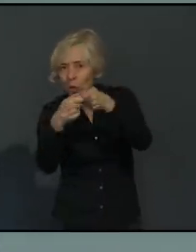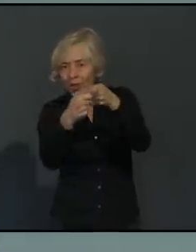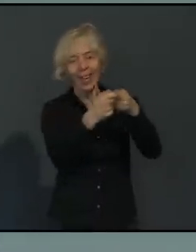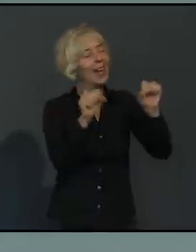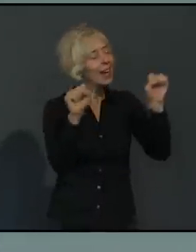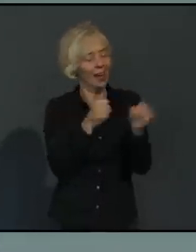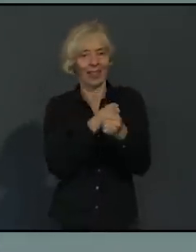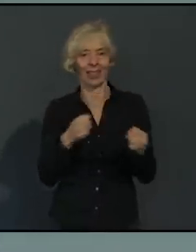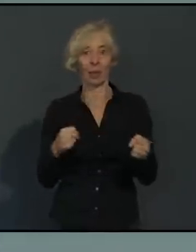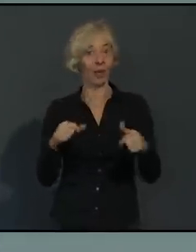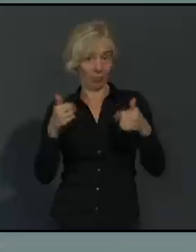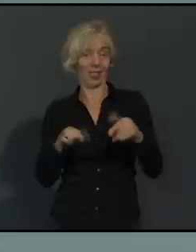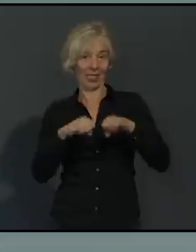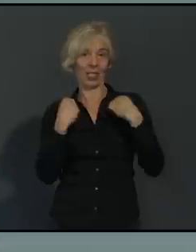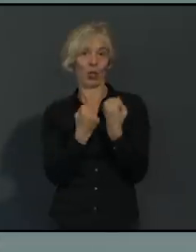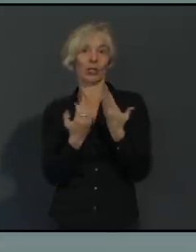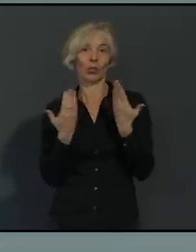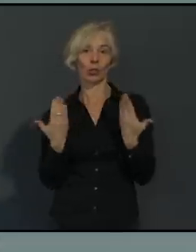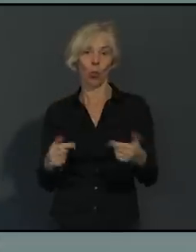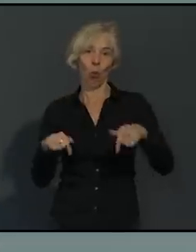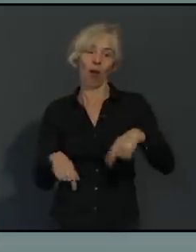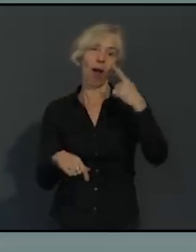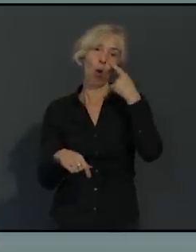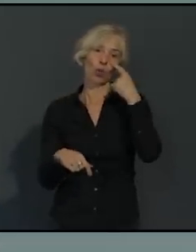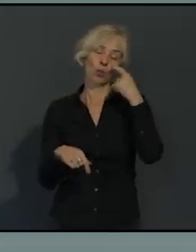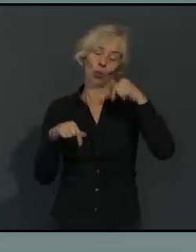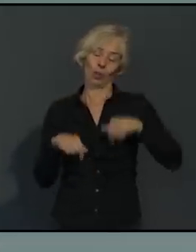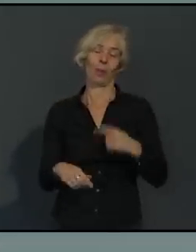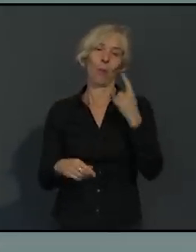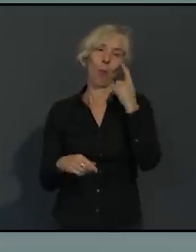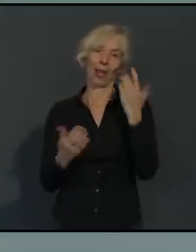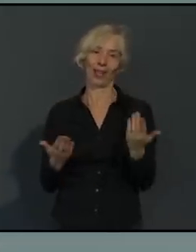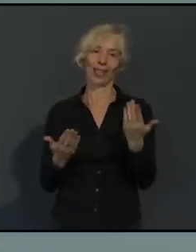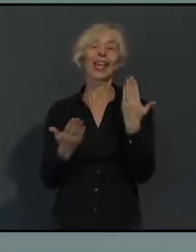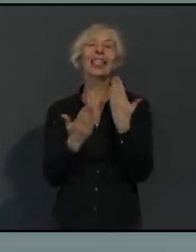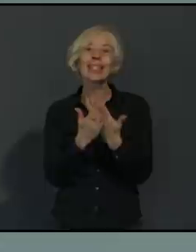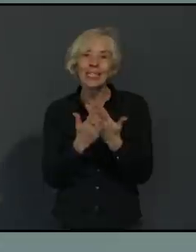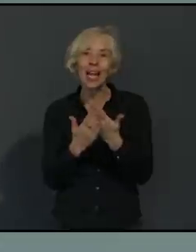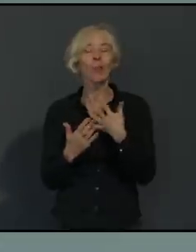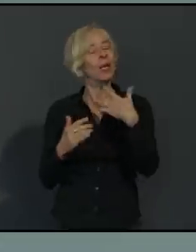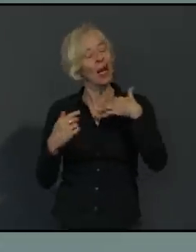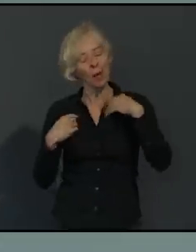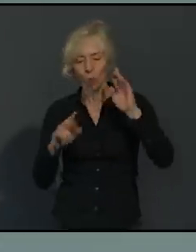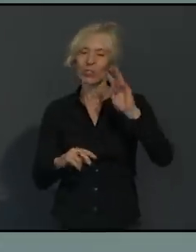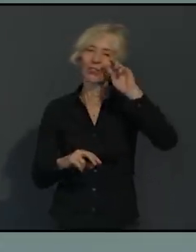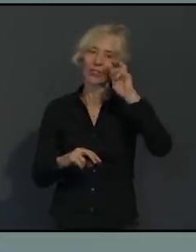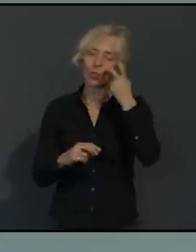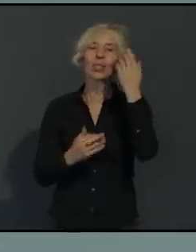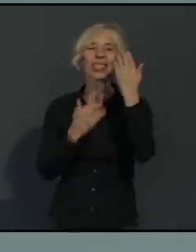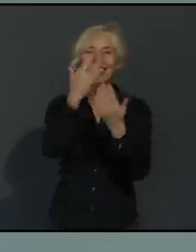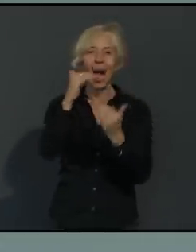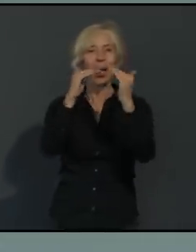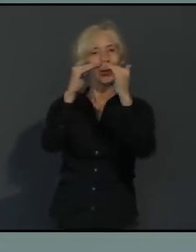Wir müssen also den Inzidenzwert in diesen beherrschbaren Zustand wieder bekommen und zwar